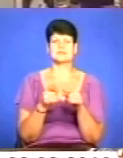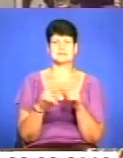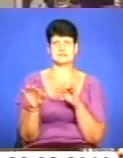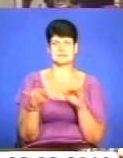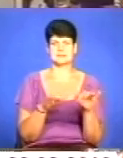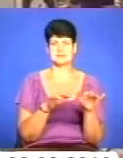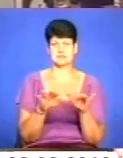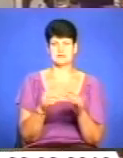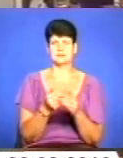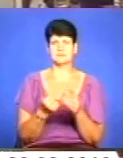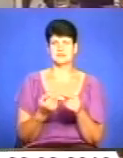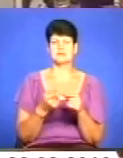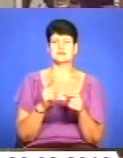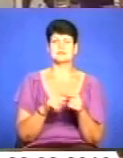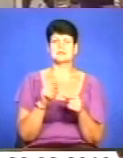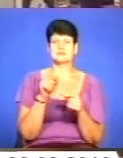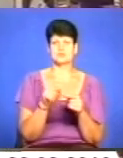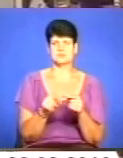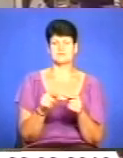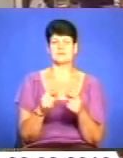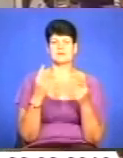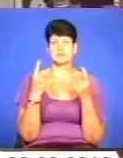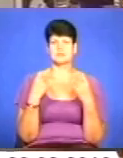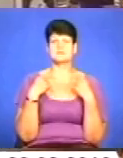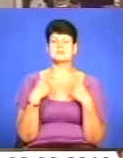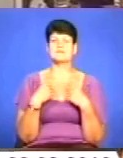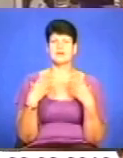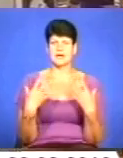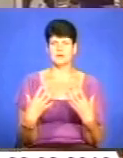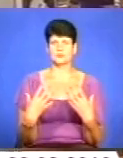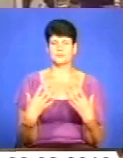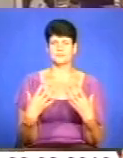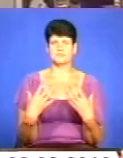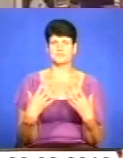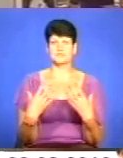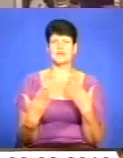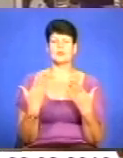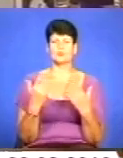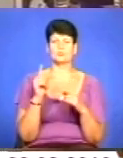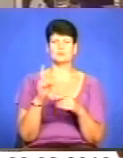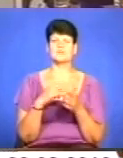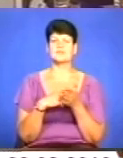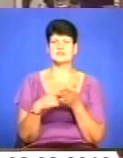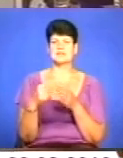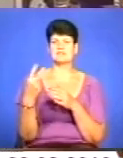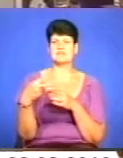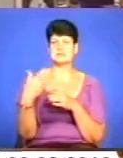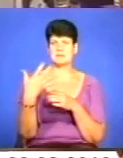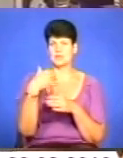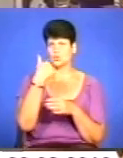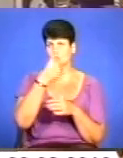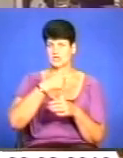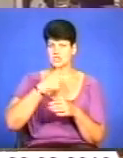напередодні цього великого свята, який ми будемо відзначати 25-ту річницю